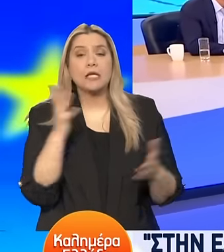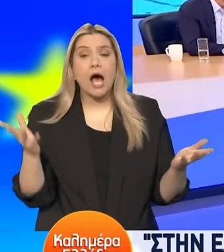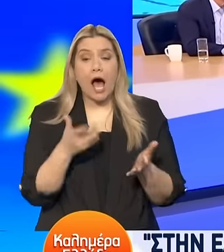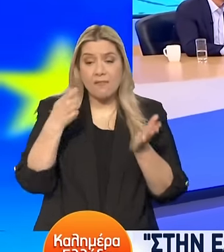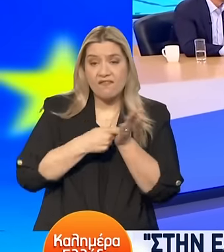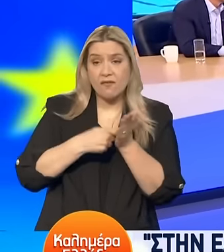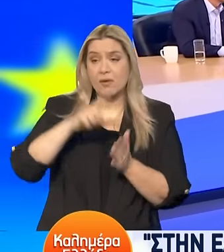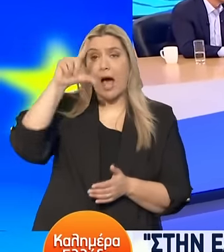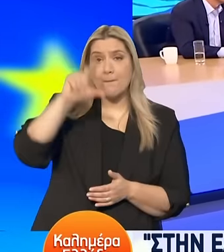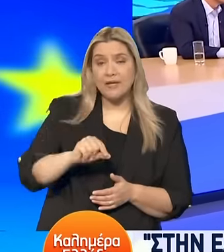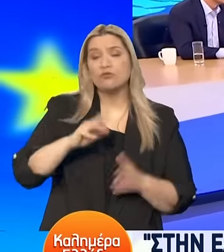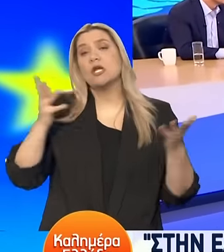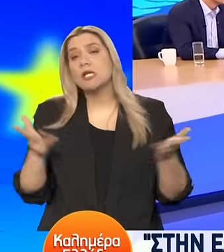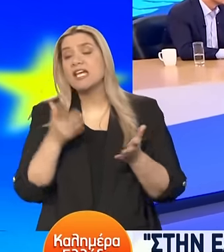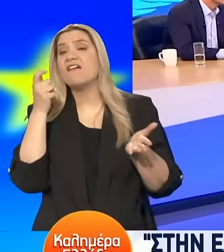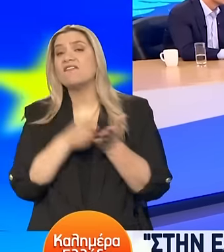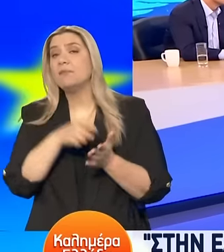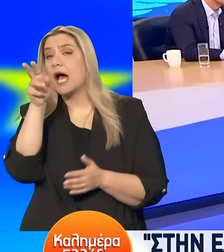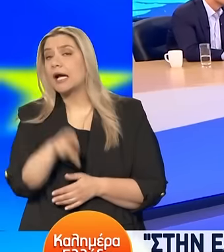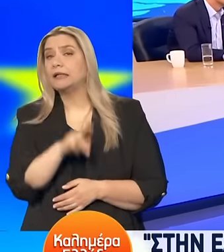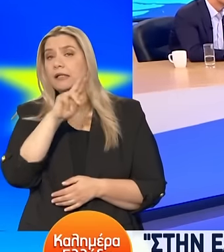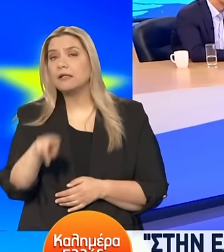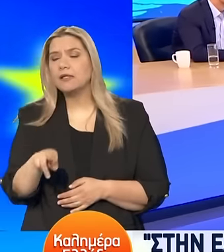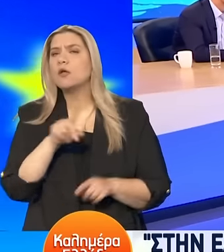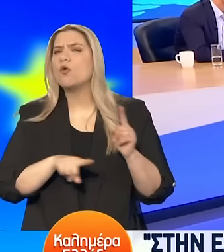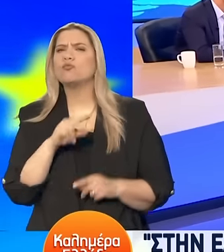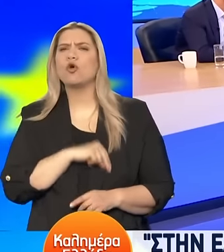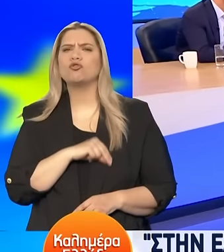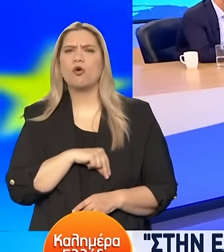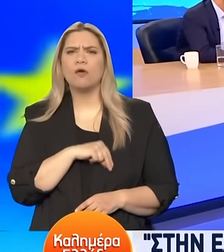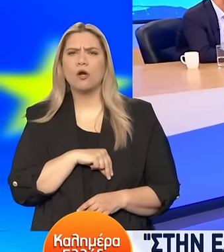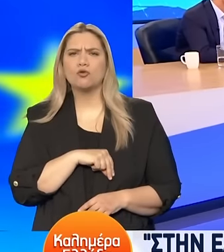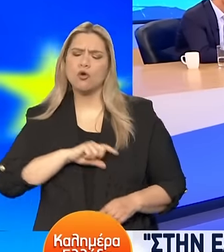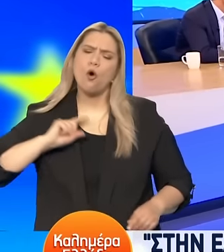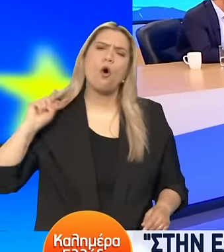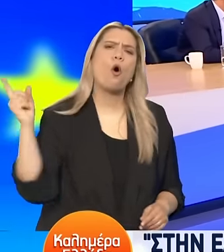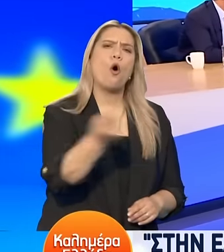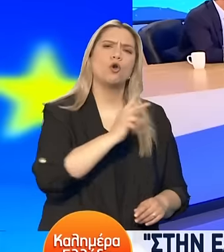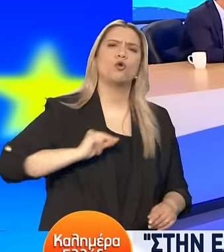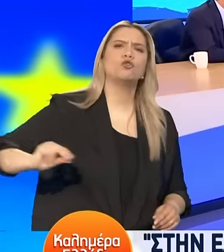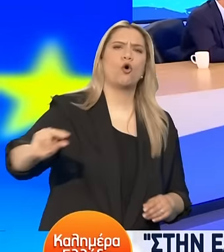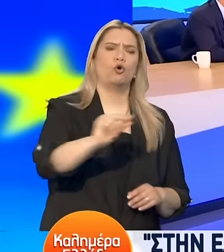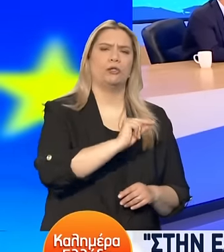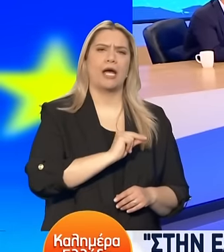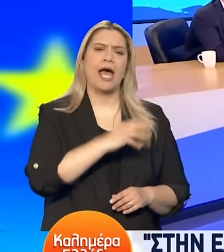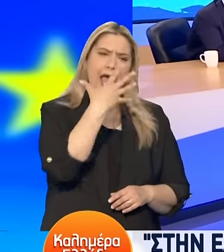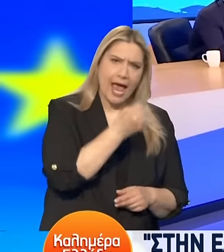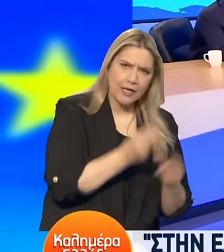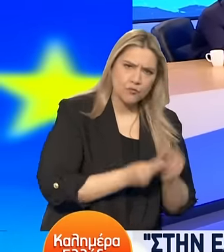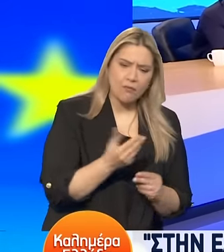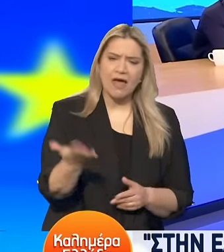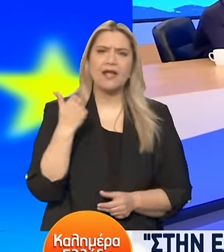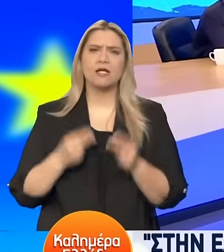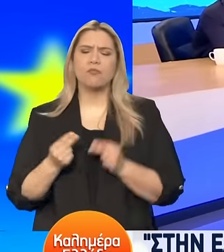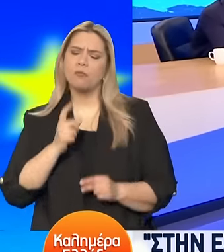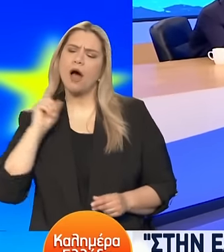ΦΠΑ ή καταργήσω το ΦΠΑ, θα ωφεληθούν και εκείνοι οι οποίοι δεν έχουν οικονομικά προβλήματα. Όχι, είναι αυτό το... Ή δεν